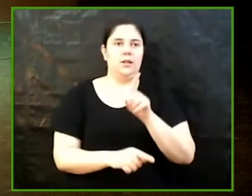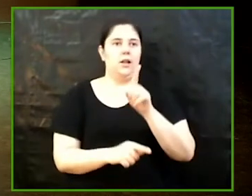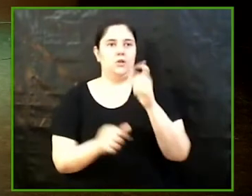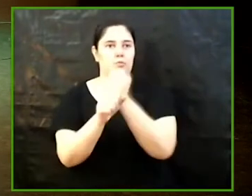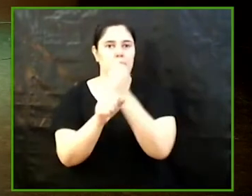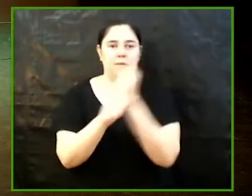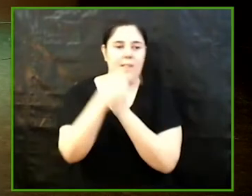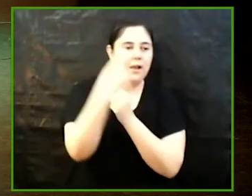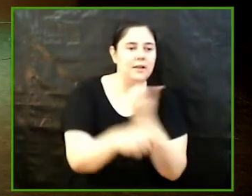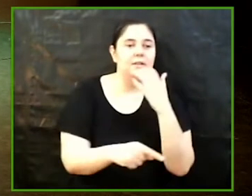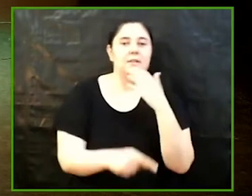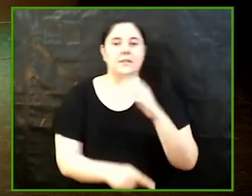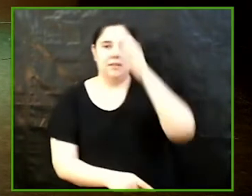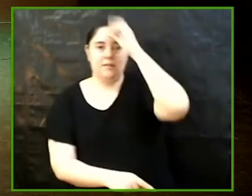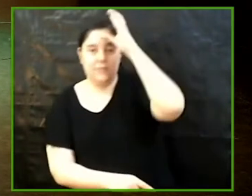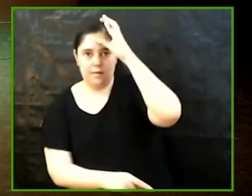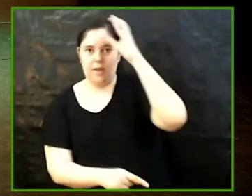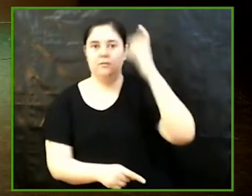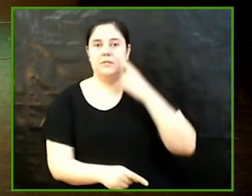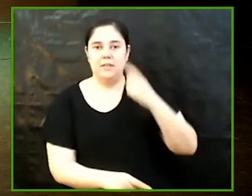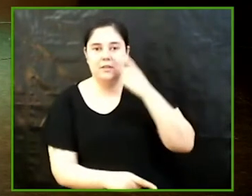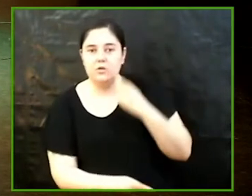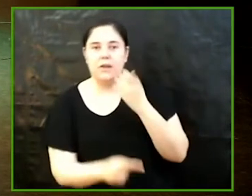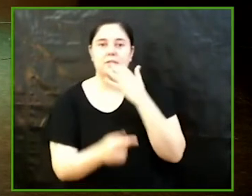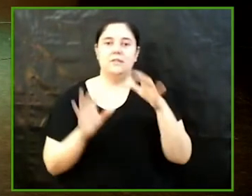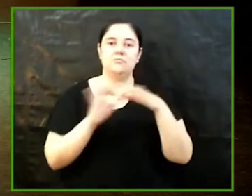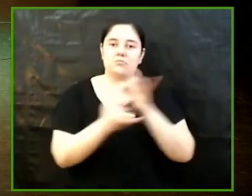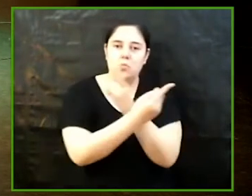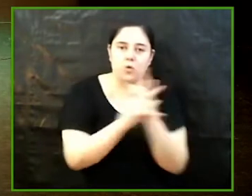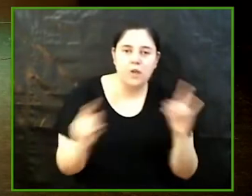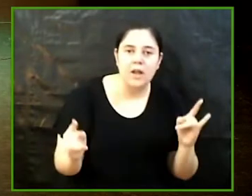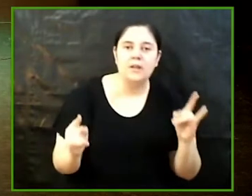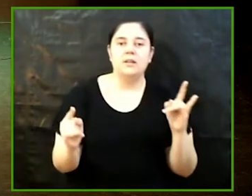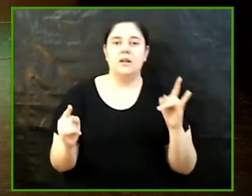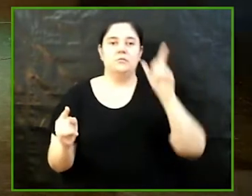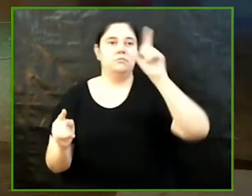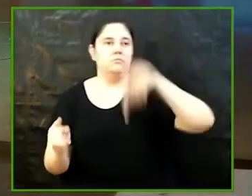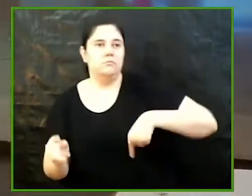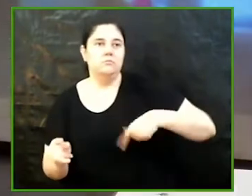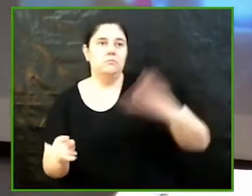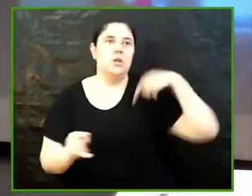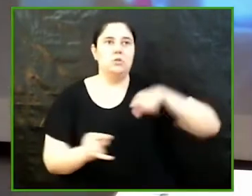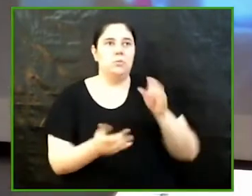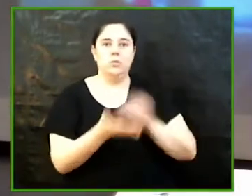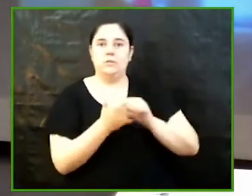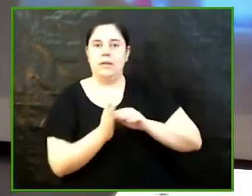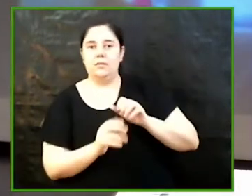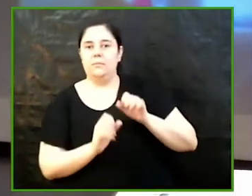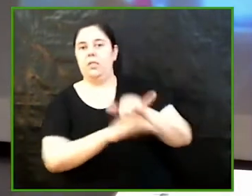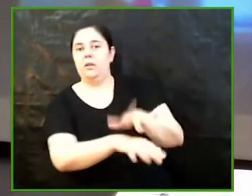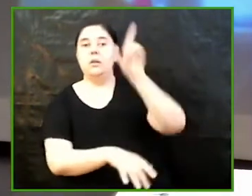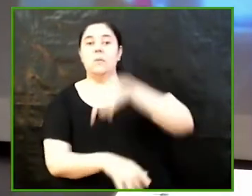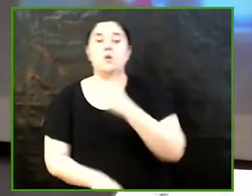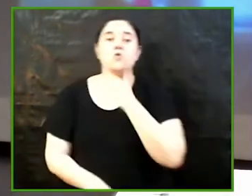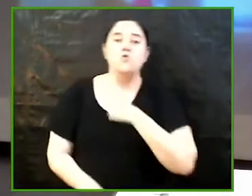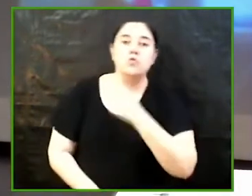dones pel que fa a la botànica visibilitzant una realitat històricament deixada de banda. També sobre logopèdia i gènere